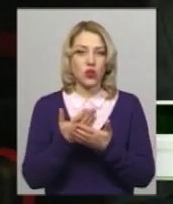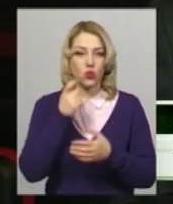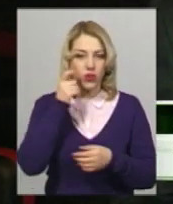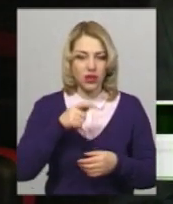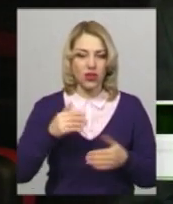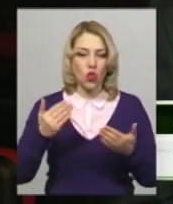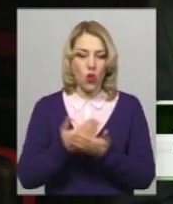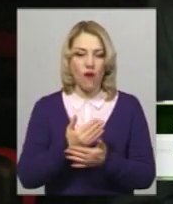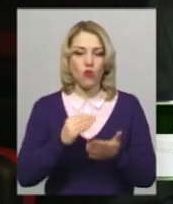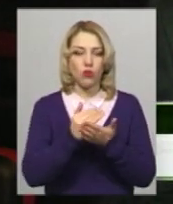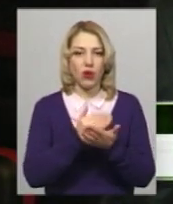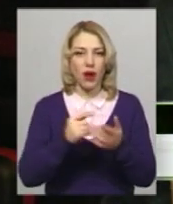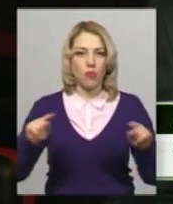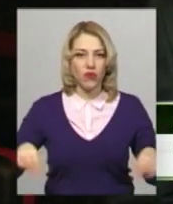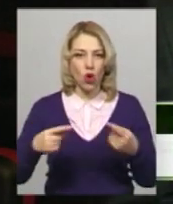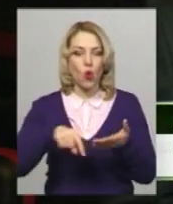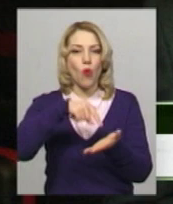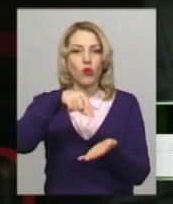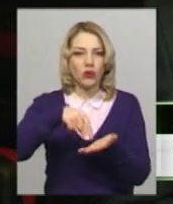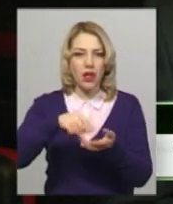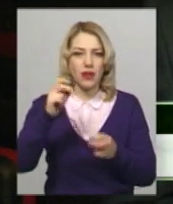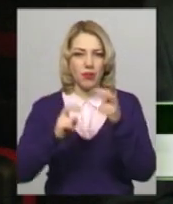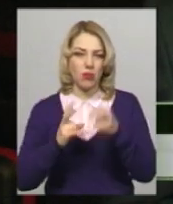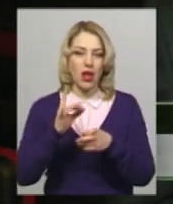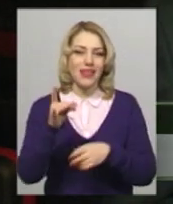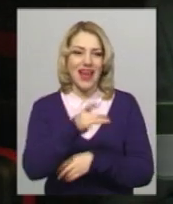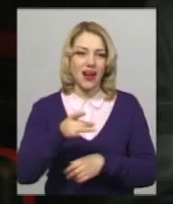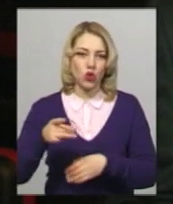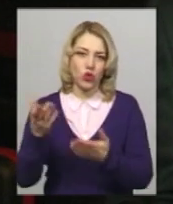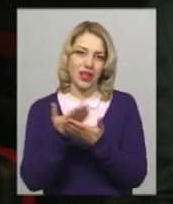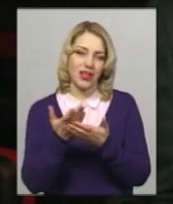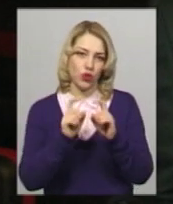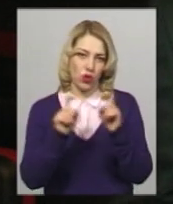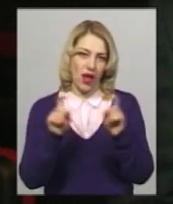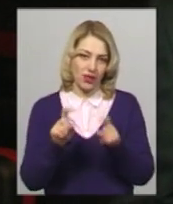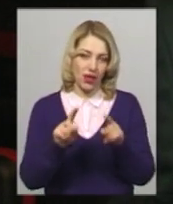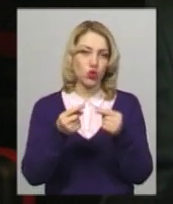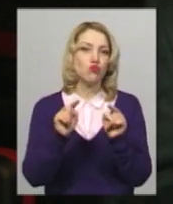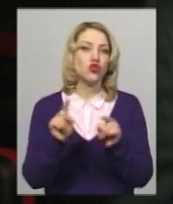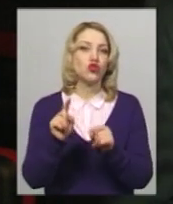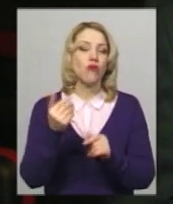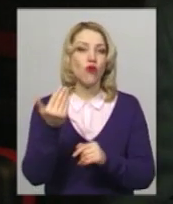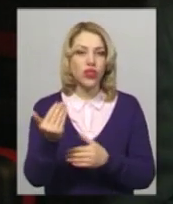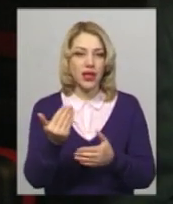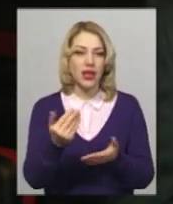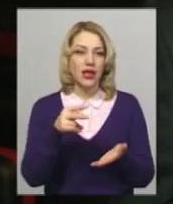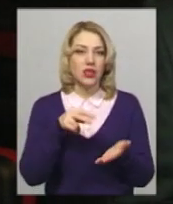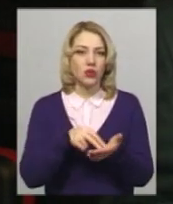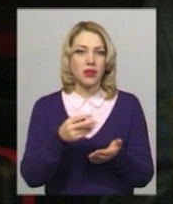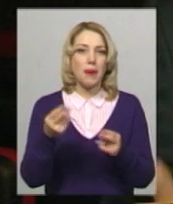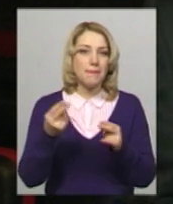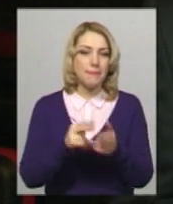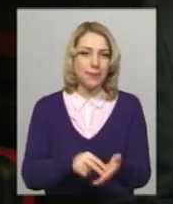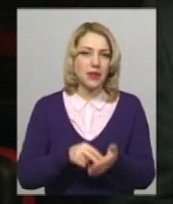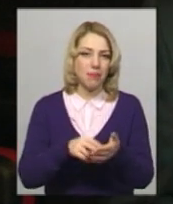комунальних підприємств саме на районних кінотеатрах, тому що вони стоять без роботи,